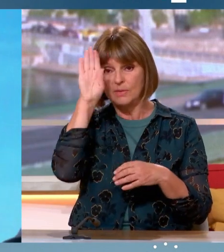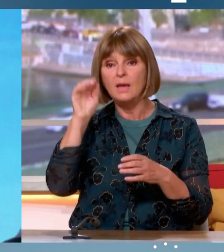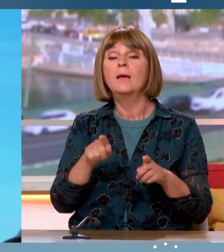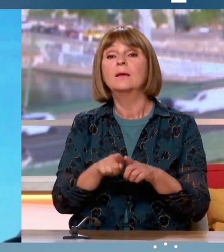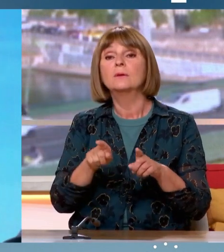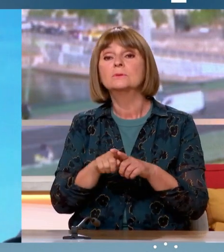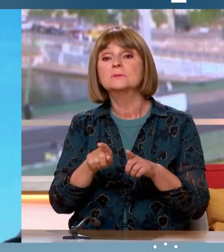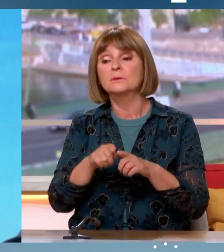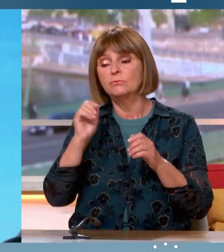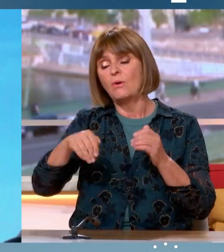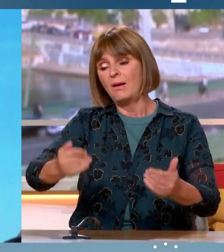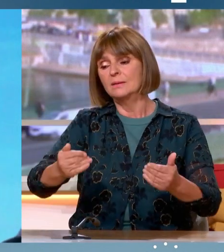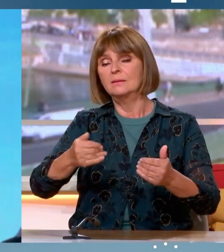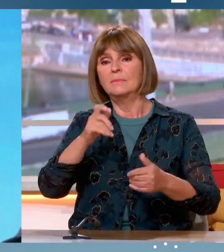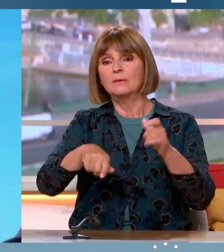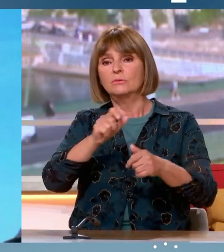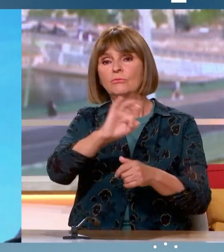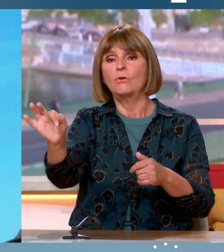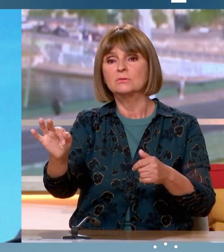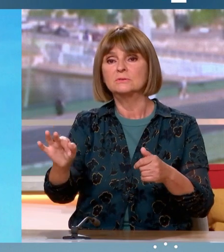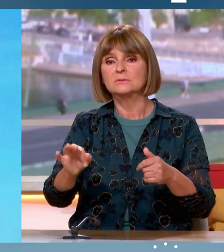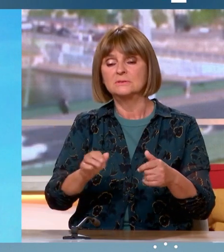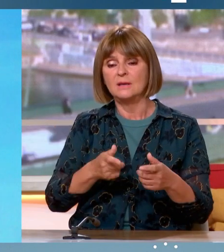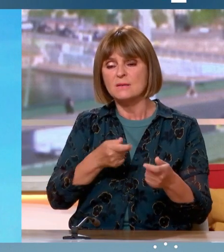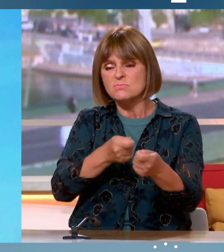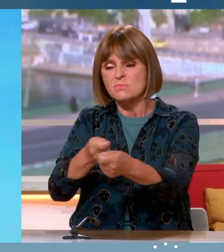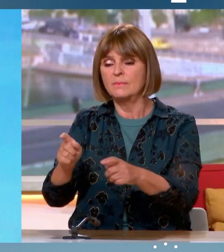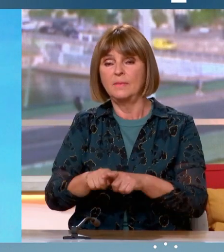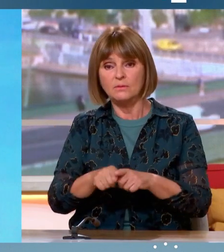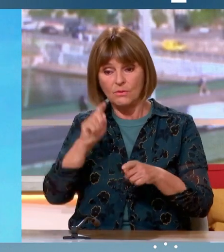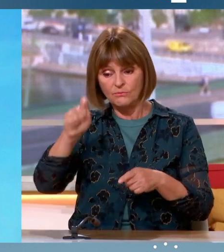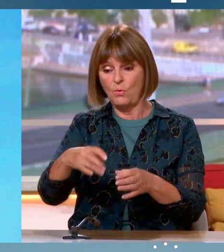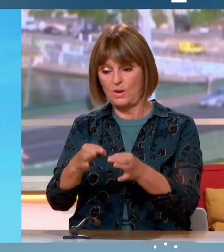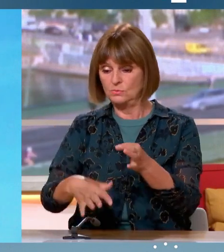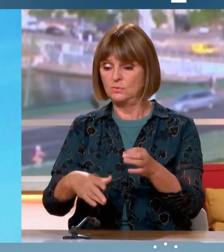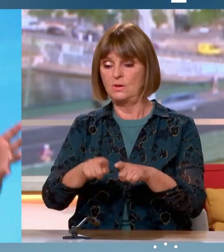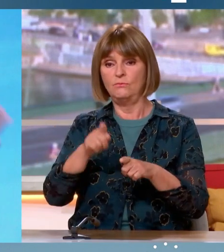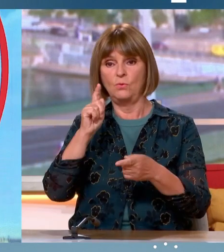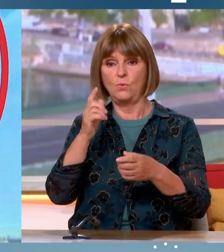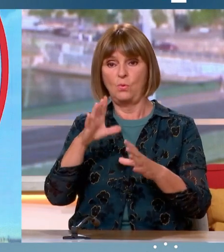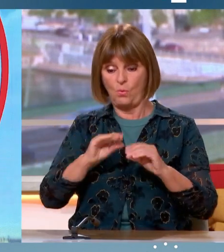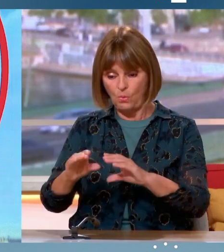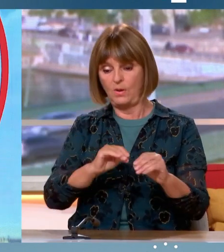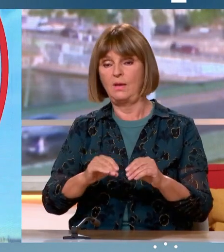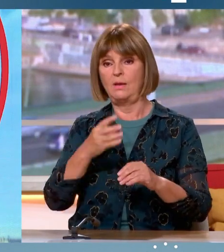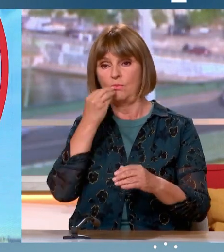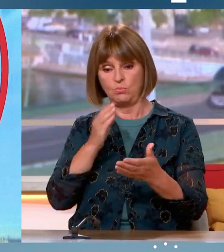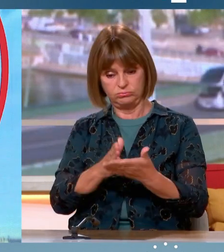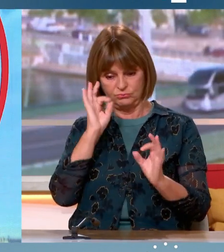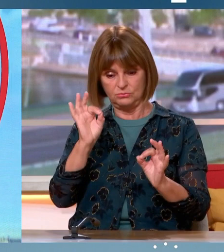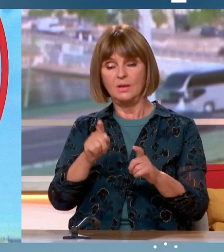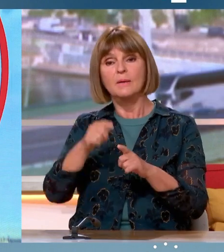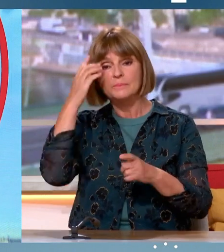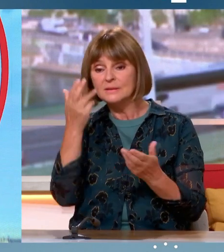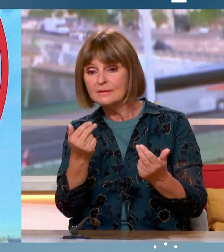Arrêtons d'emmerder les Français. Soyons jugés au résultat et faisons preuve de pragmatif et de bon sens. Si des choses vont, on y va. Si ça ne va pas, on